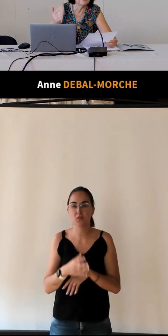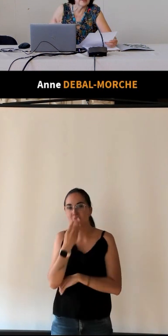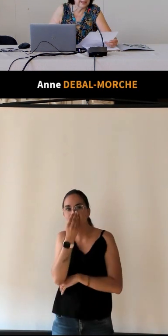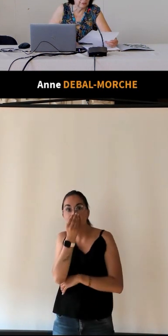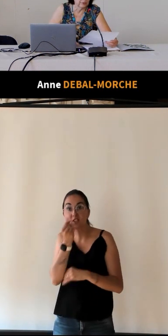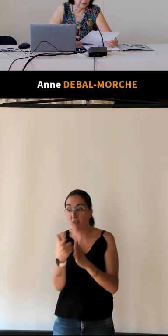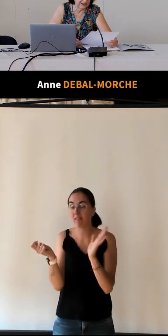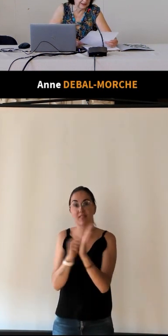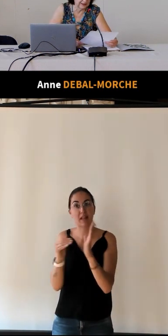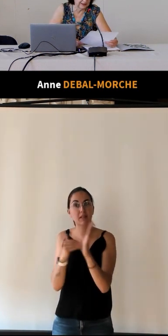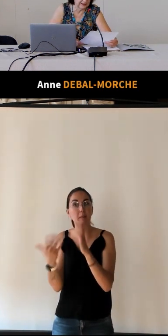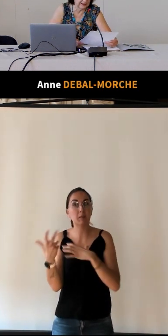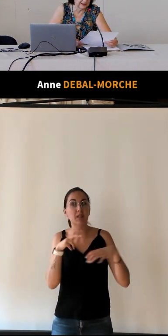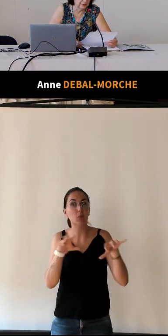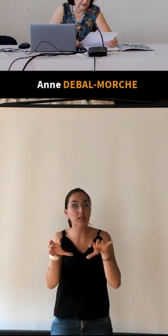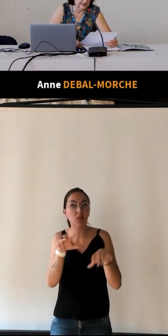dès 1853,